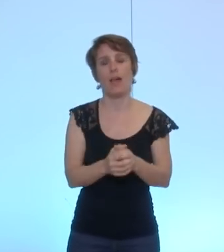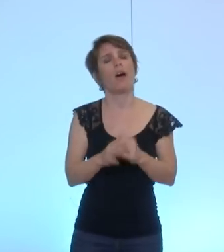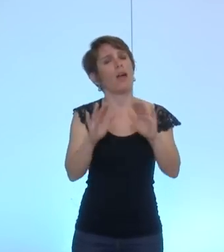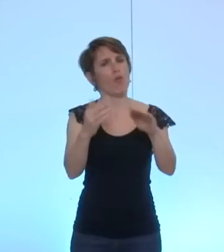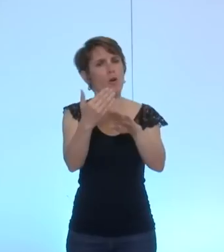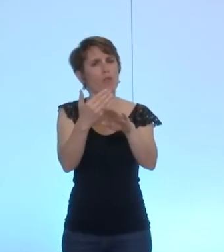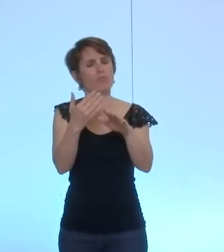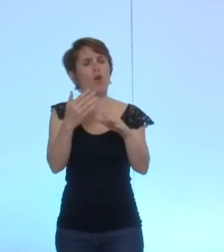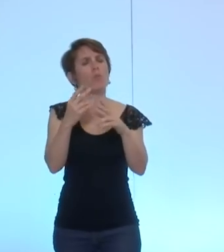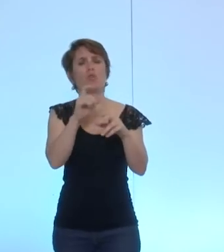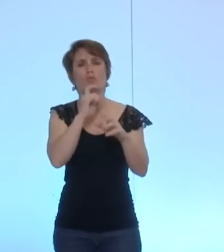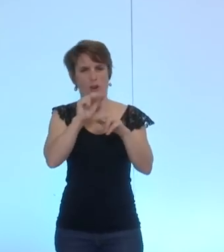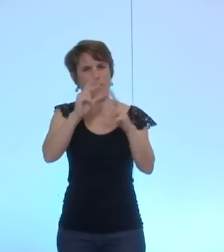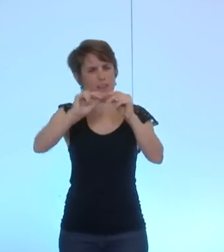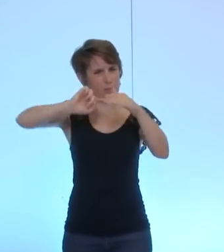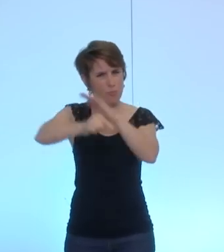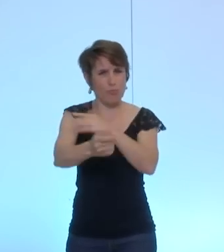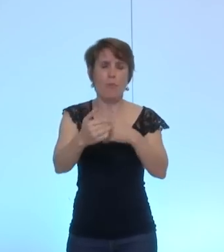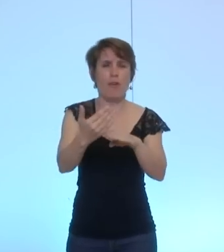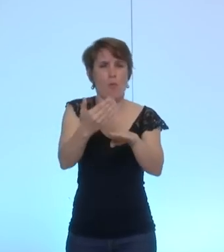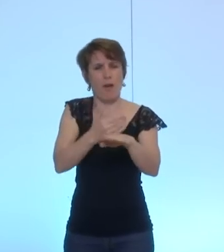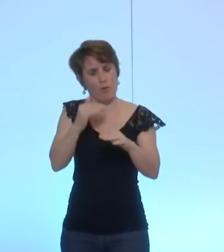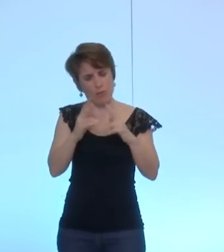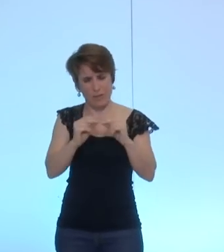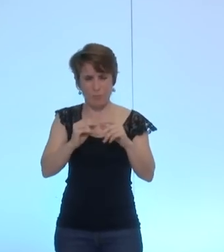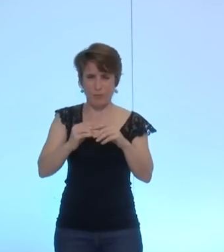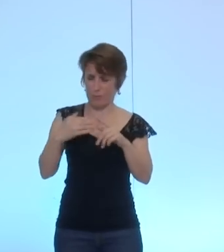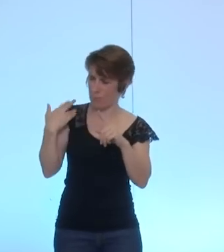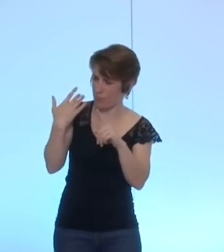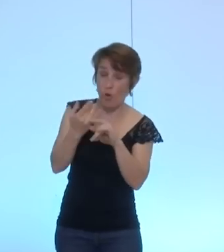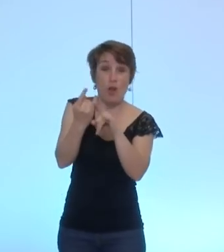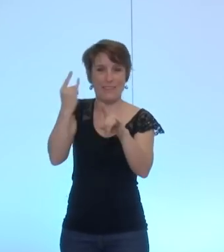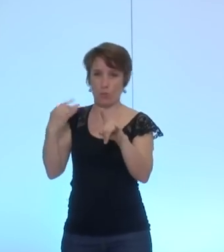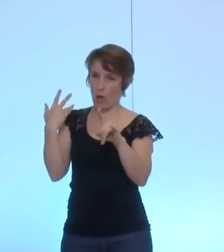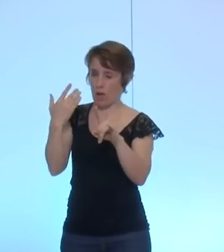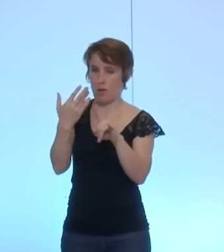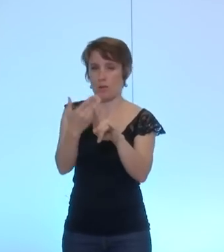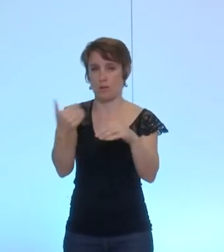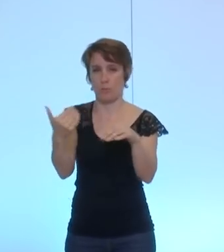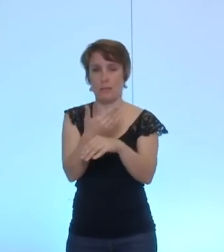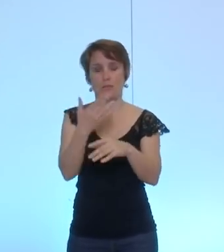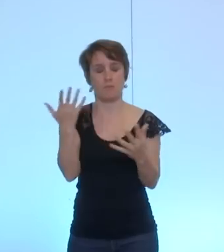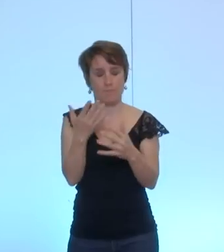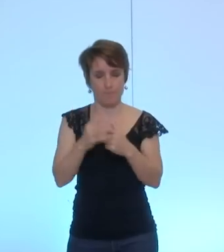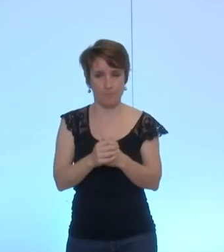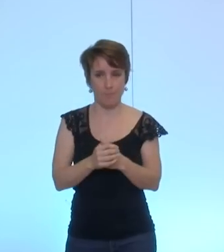rappeler quelques éléments factuels, contextuels, historiques, qui permettent d'expliquer notre point de vue et cette délibération.